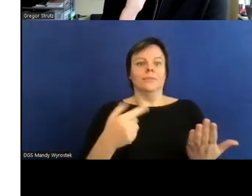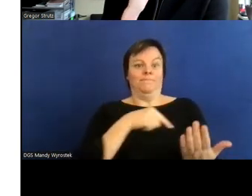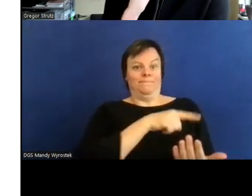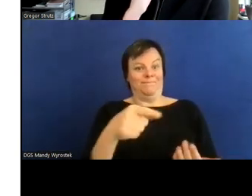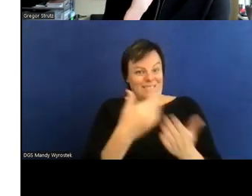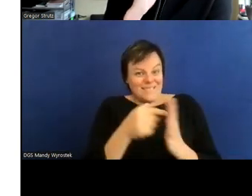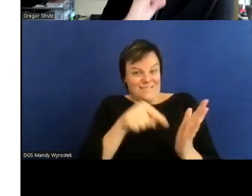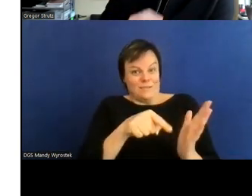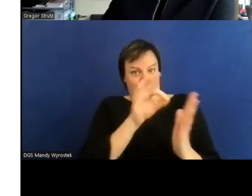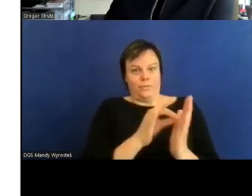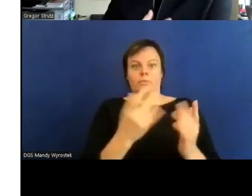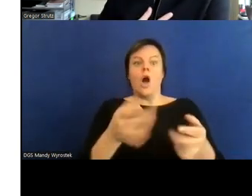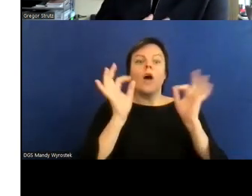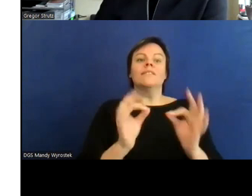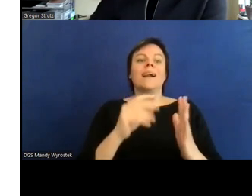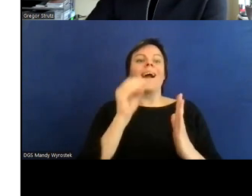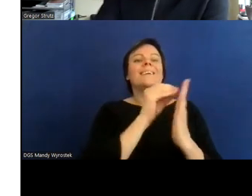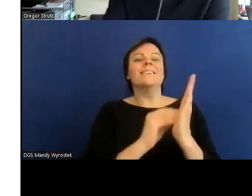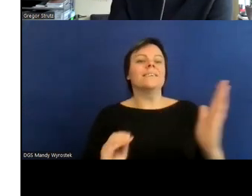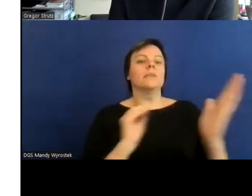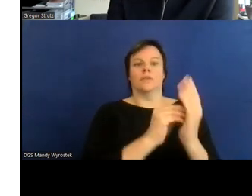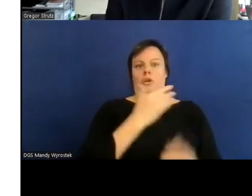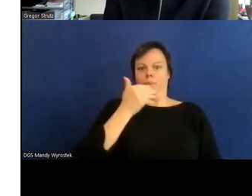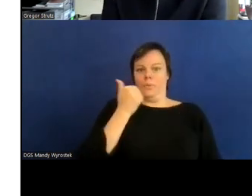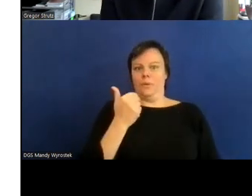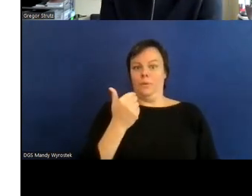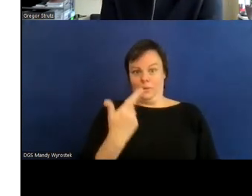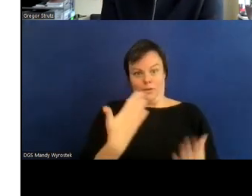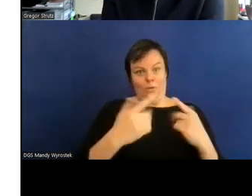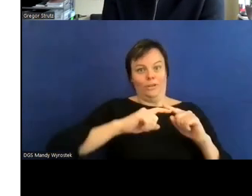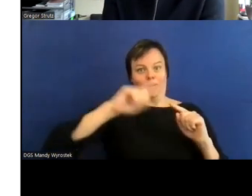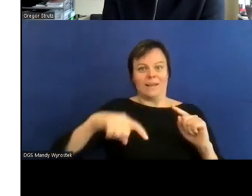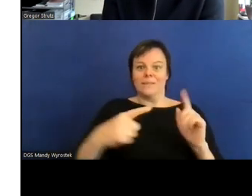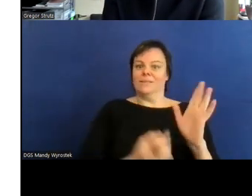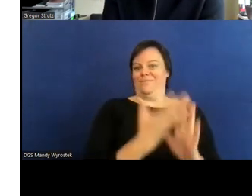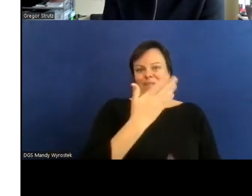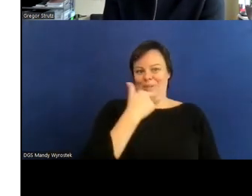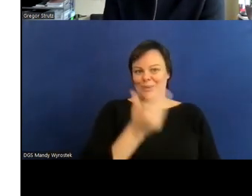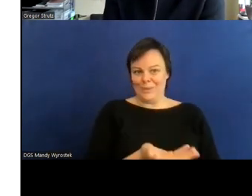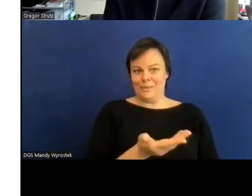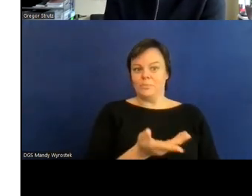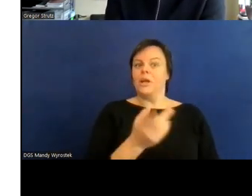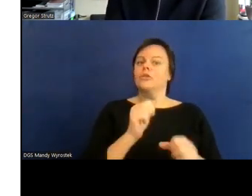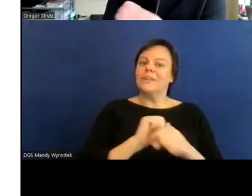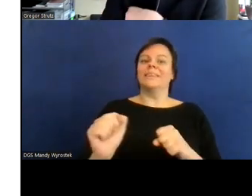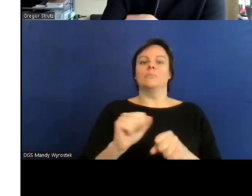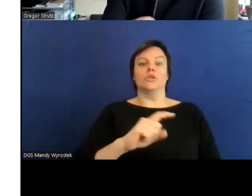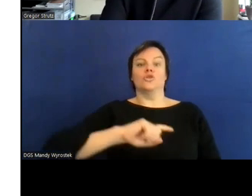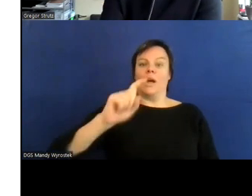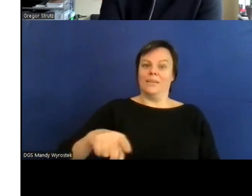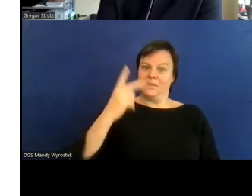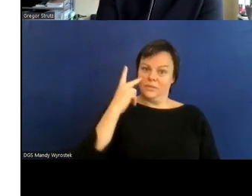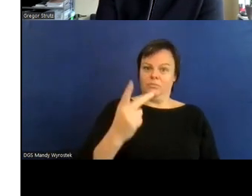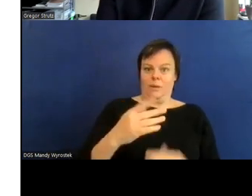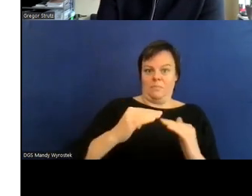nichtsdestotrotz diese statistiken sind stark steigend also auch unsere fallzahlen leider gottes haben wir nur sehr